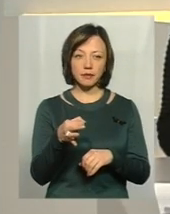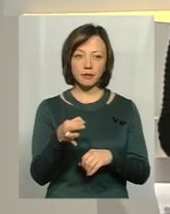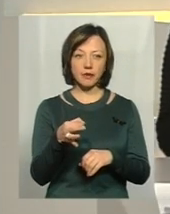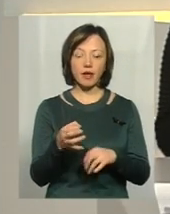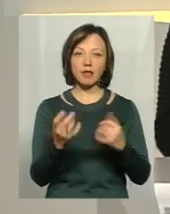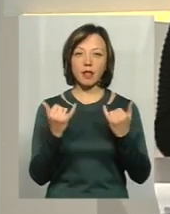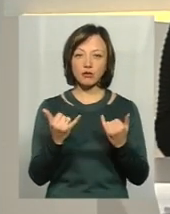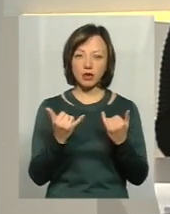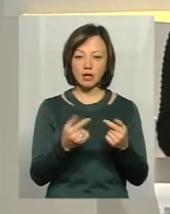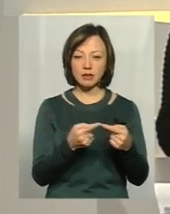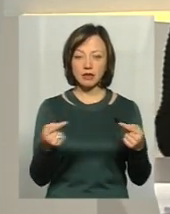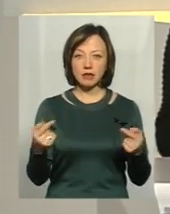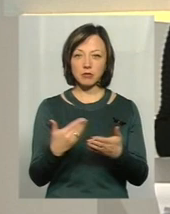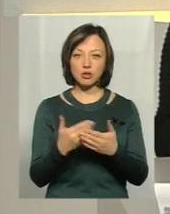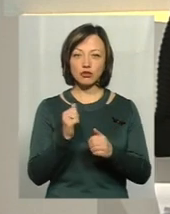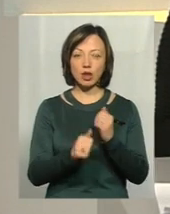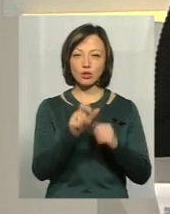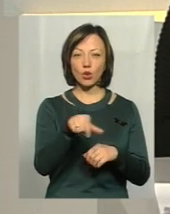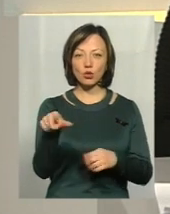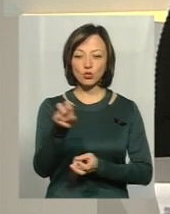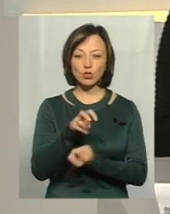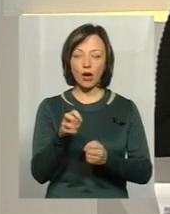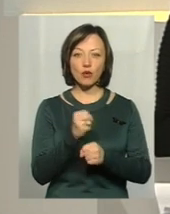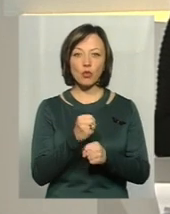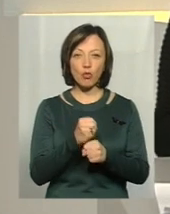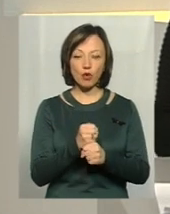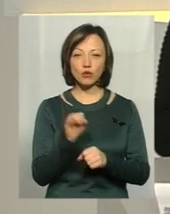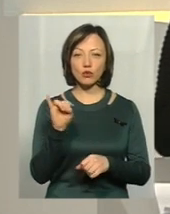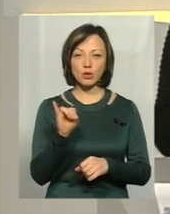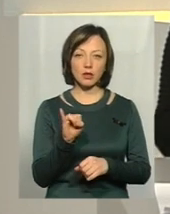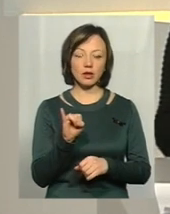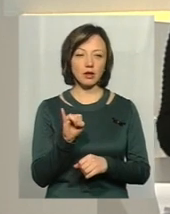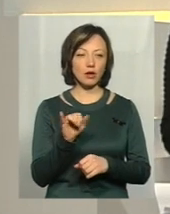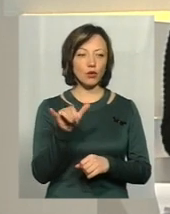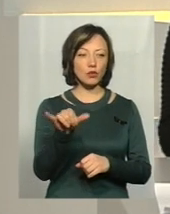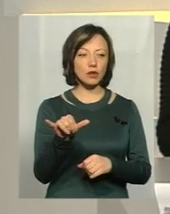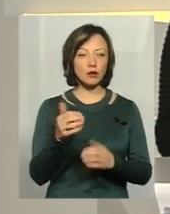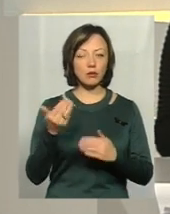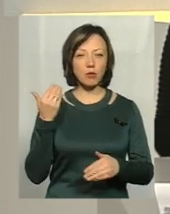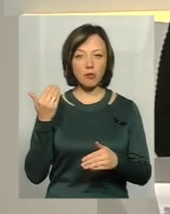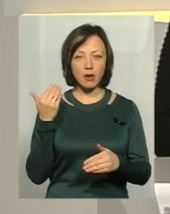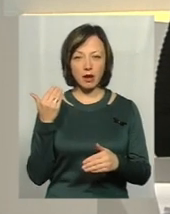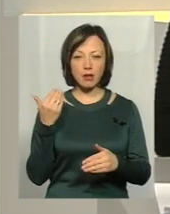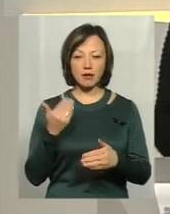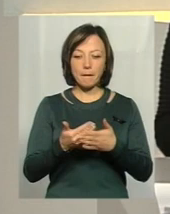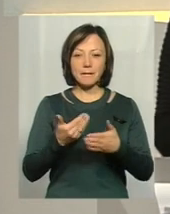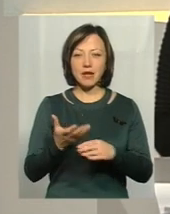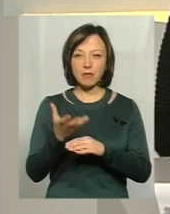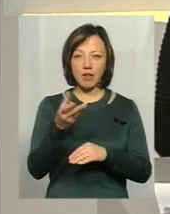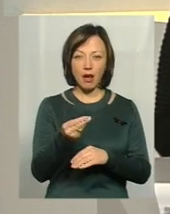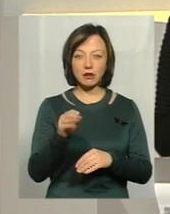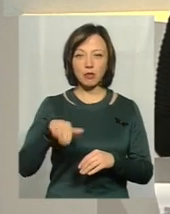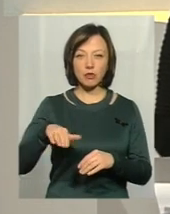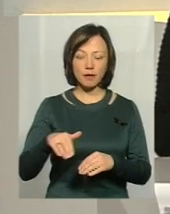на часі. От, до прикладу, часто люди шукають роботу, і в них попередньо беруть передоплату, а